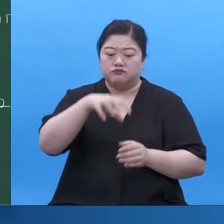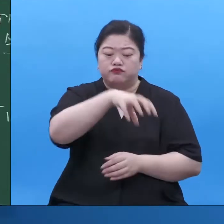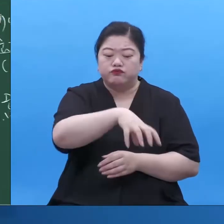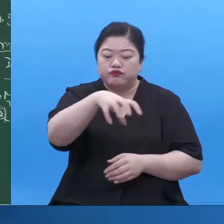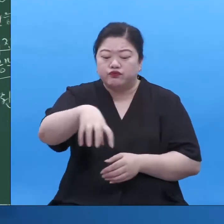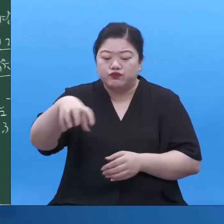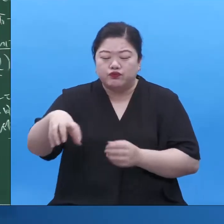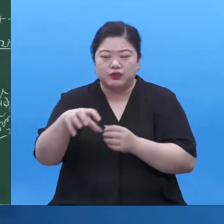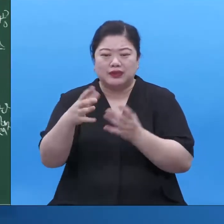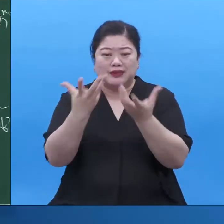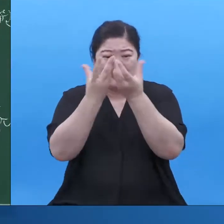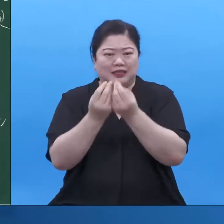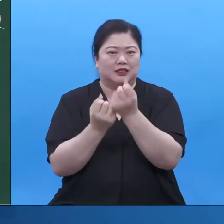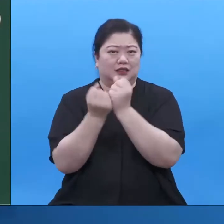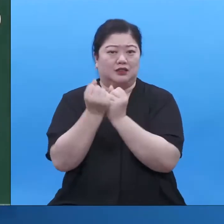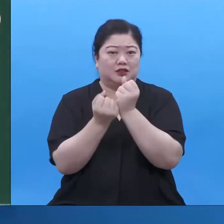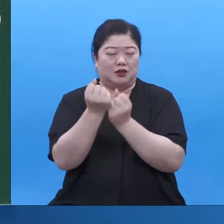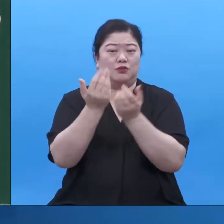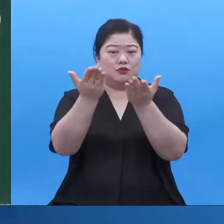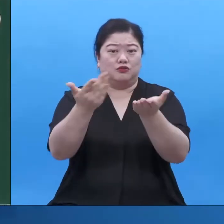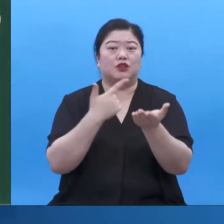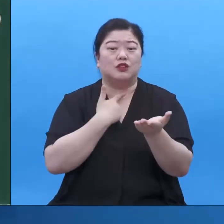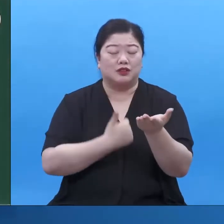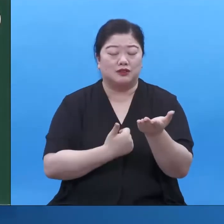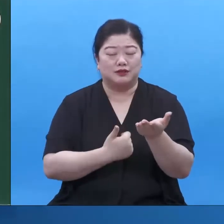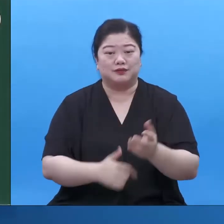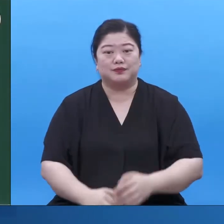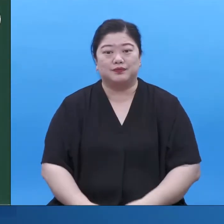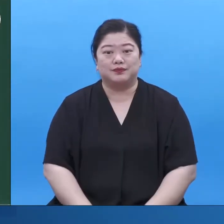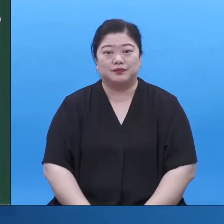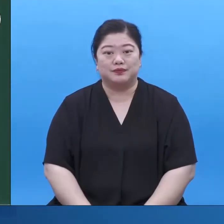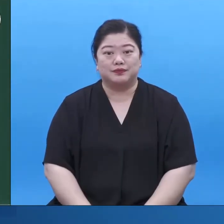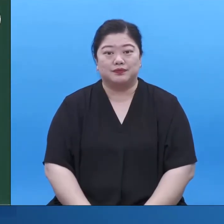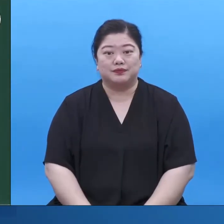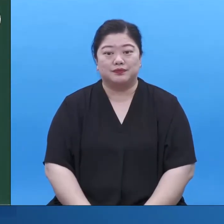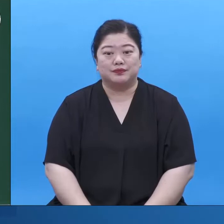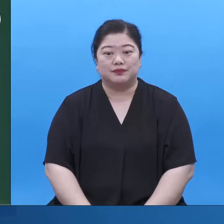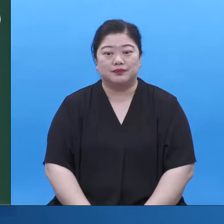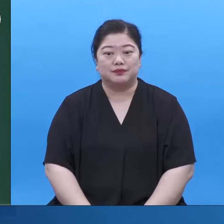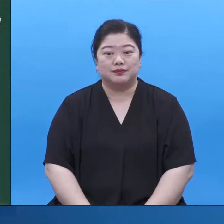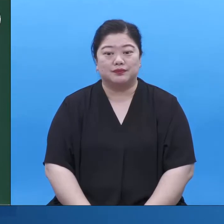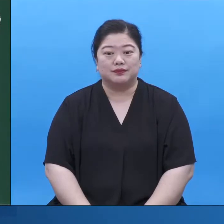그렇듯이 설의 말씀도 하나님이 흘러가신 대로 나와요